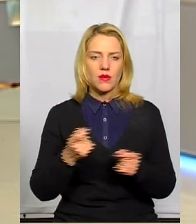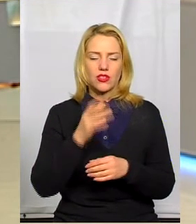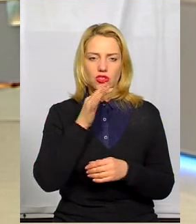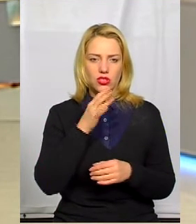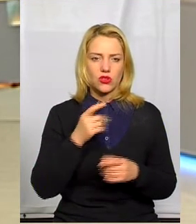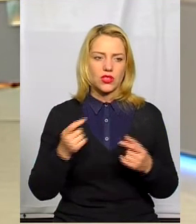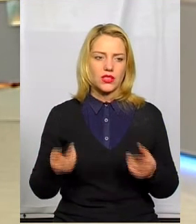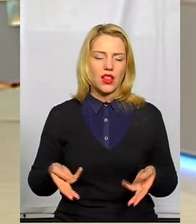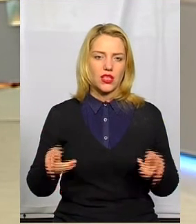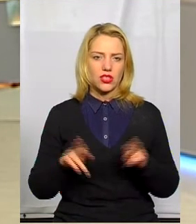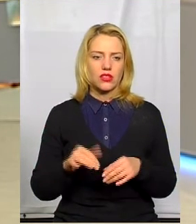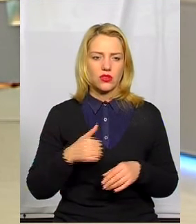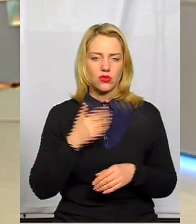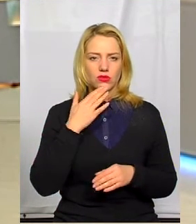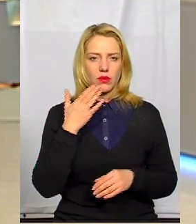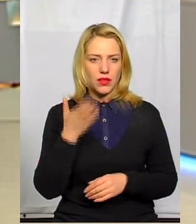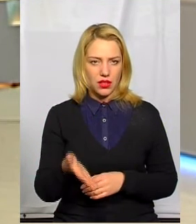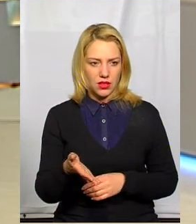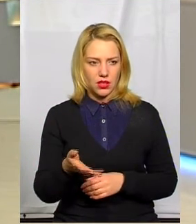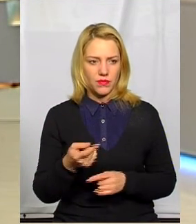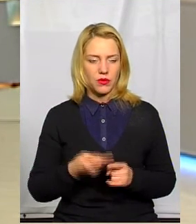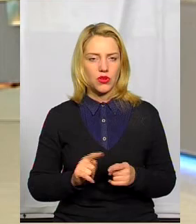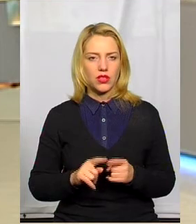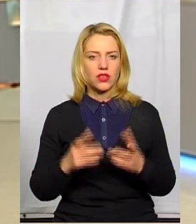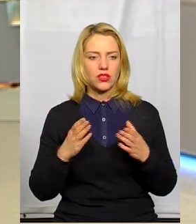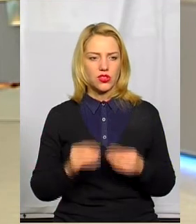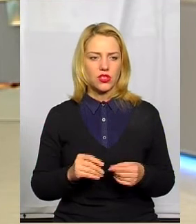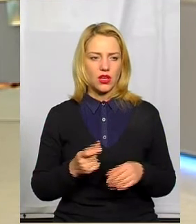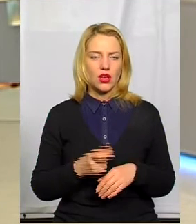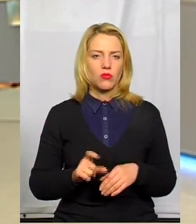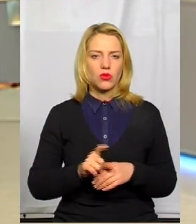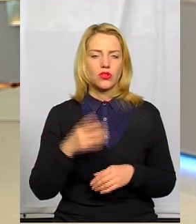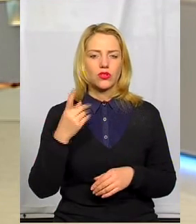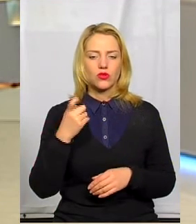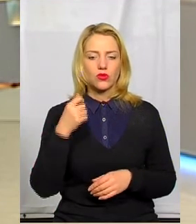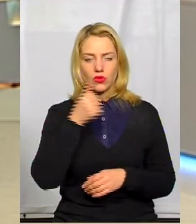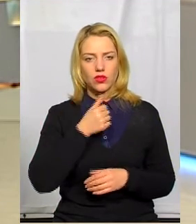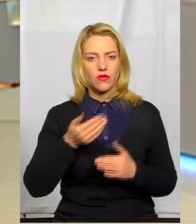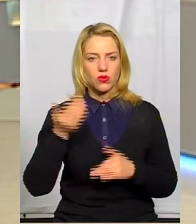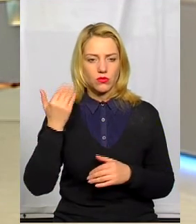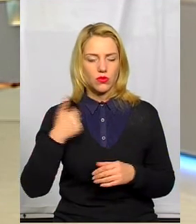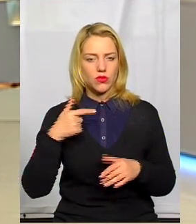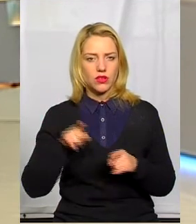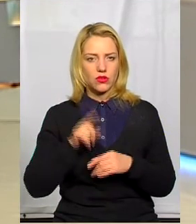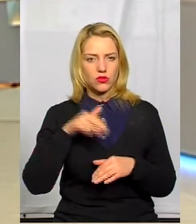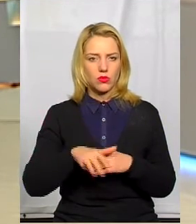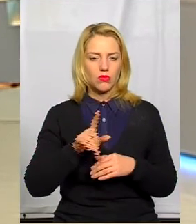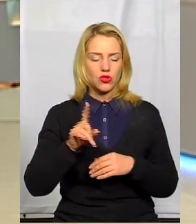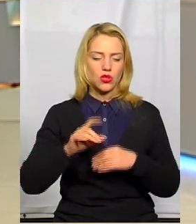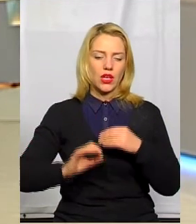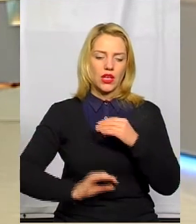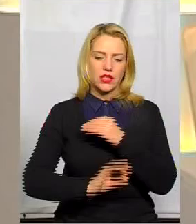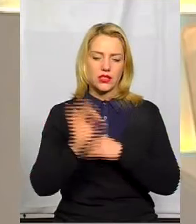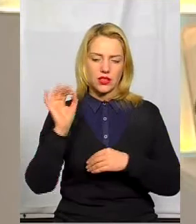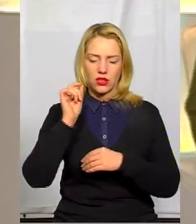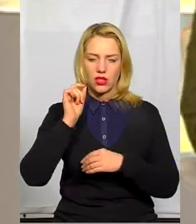часу залишається. От, запитати про таке, що понад 100 років тому, так, ми розуміємо, що Схід України вийшов з